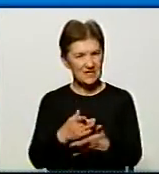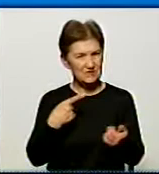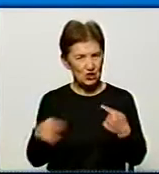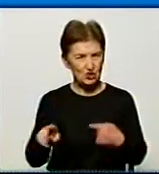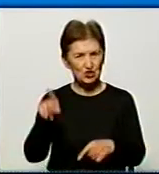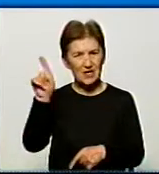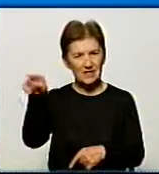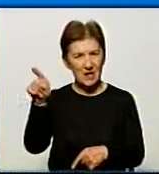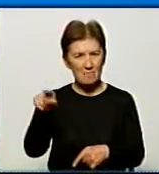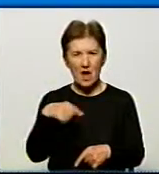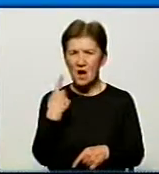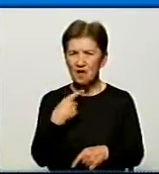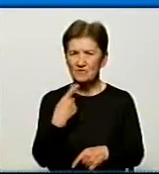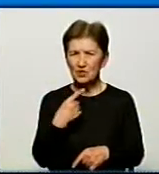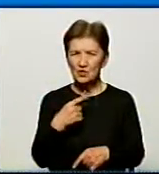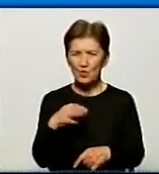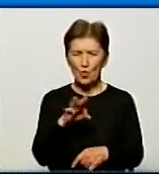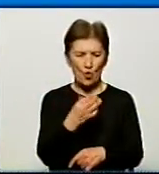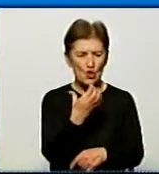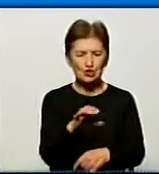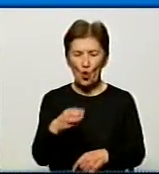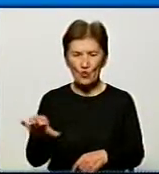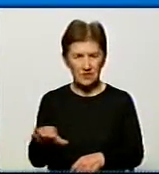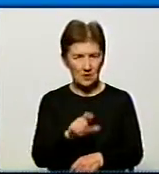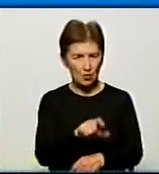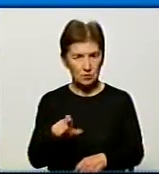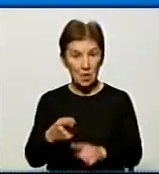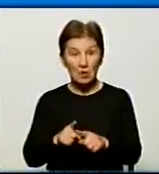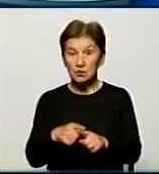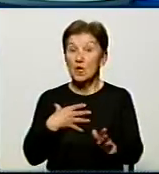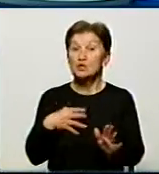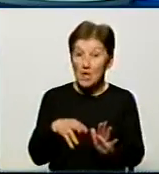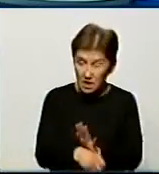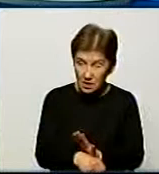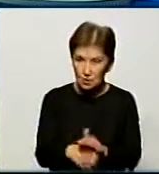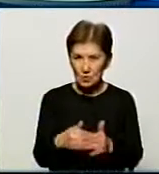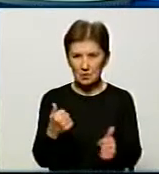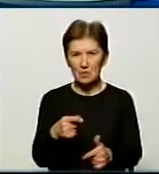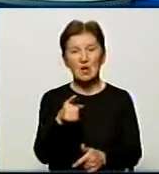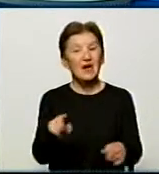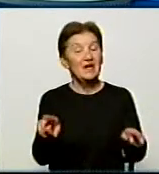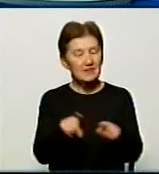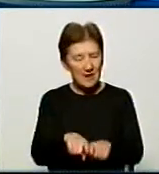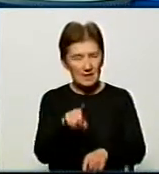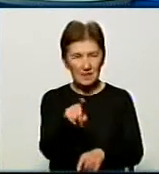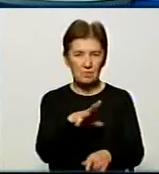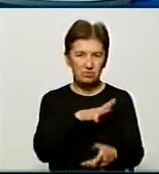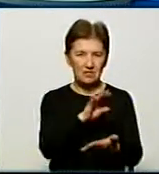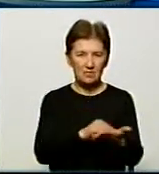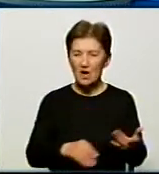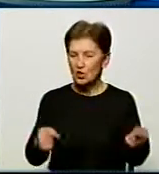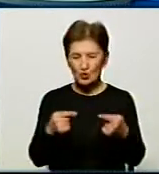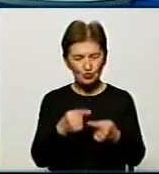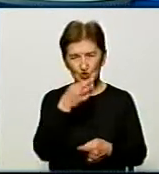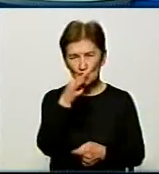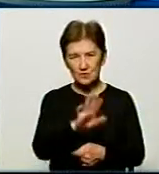і там вже мова йде про сотні людей, які загинули від грипу. Так було написано. Точно я вам не скажу, але